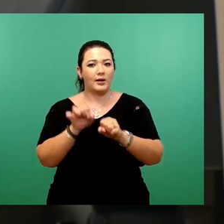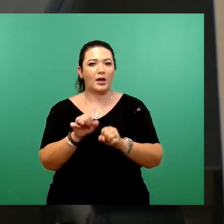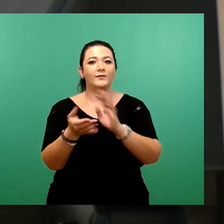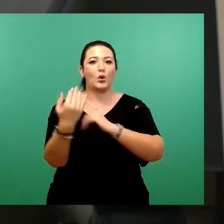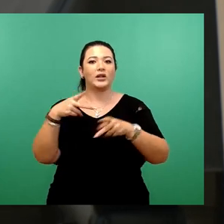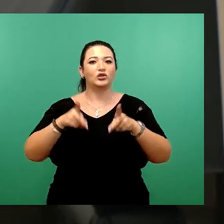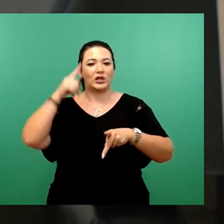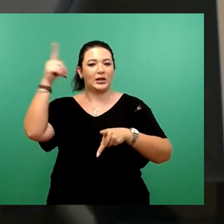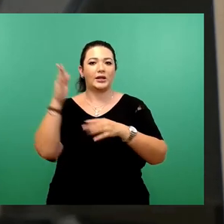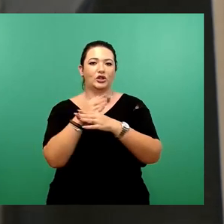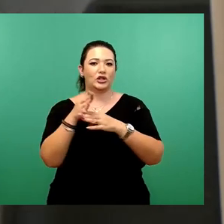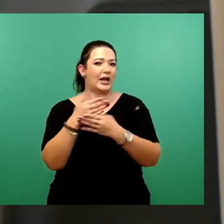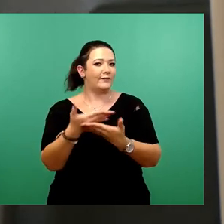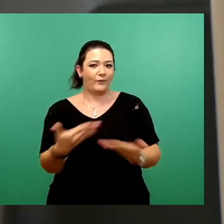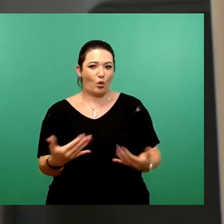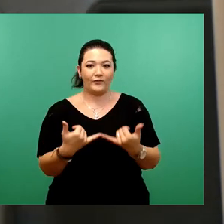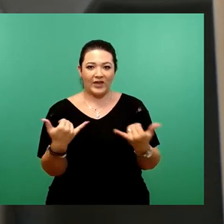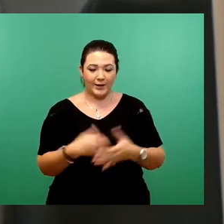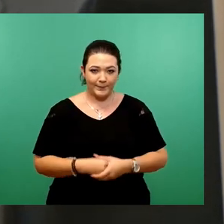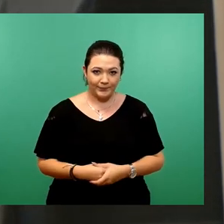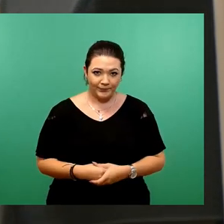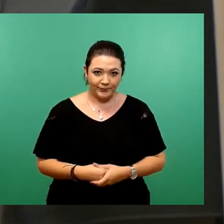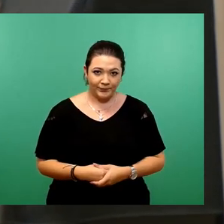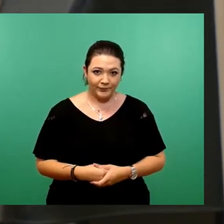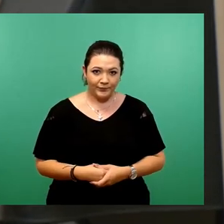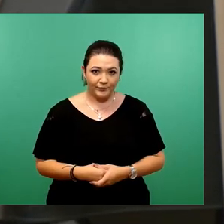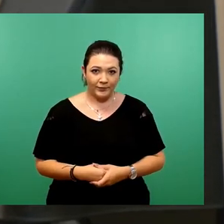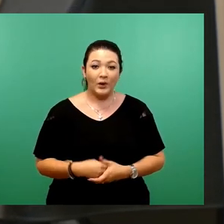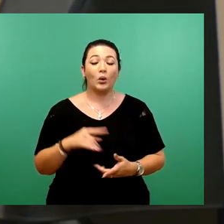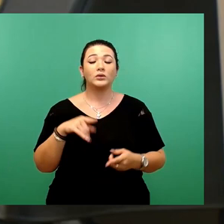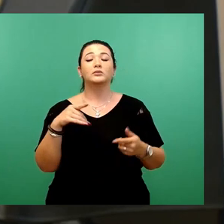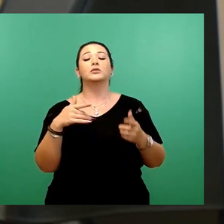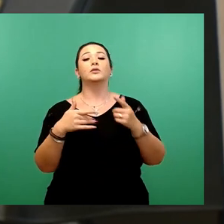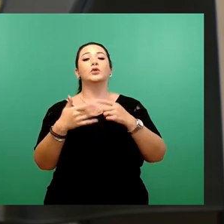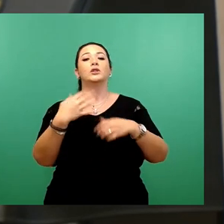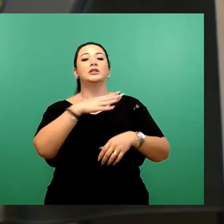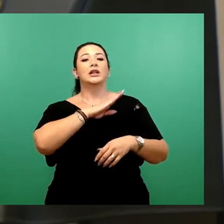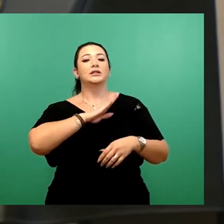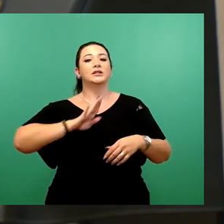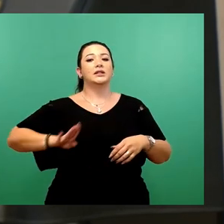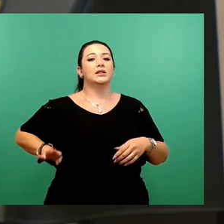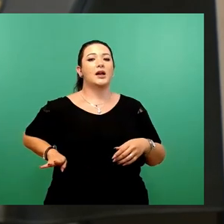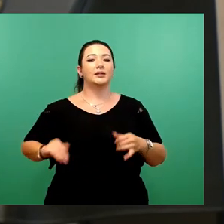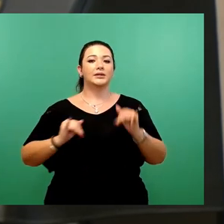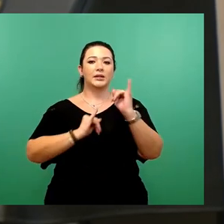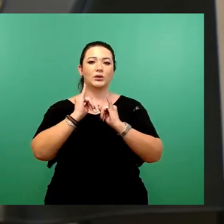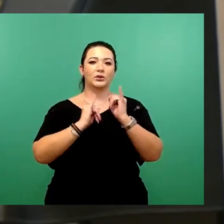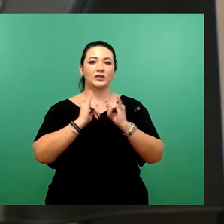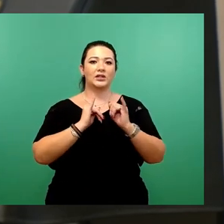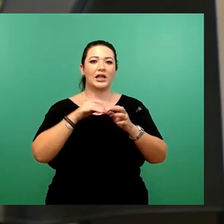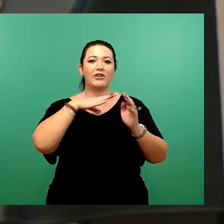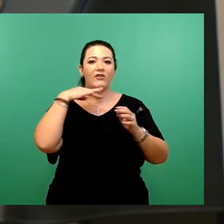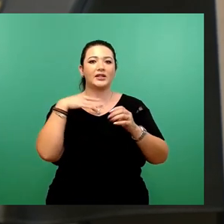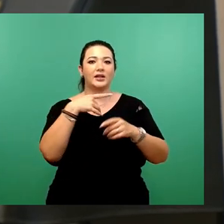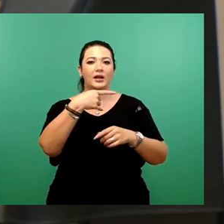Stadtrat der Landeshauptstadt für eine Verwendung als Zuwendung an die Sachsen-Industriewasser GmbH entscheidet, stellt diese Zahlung